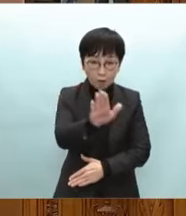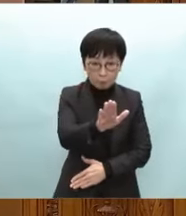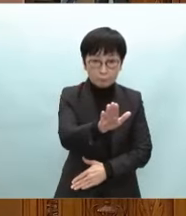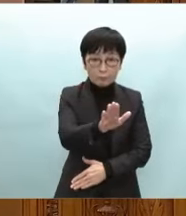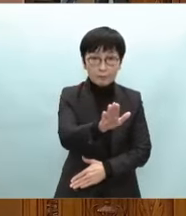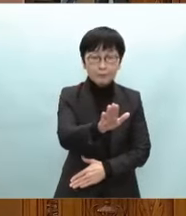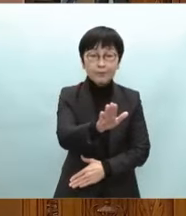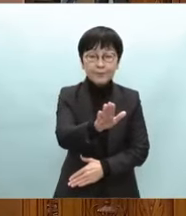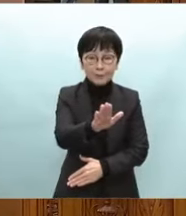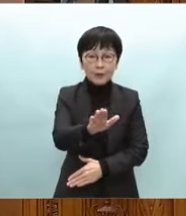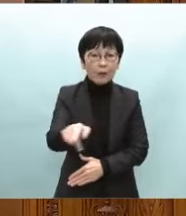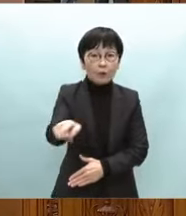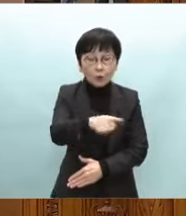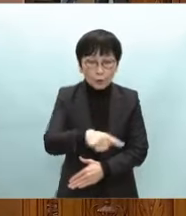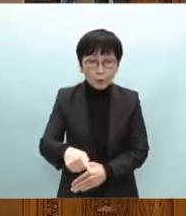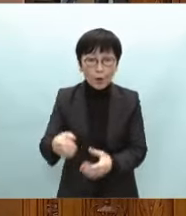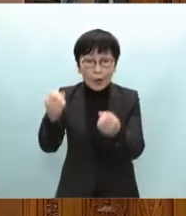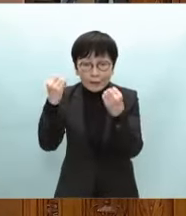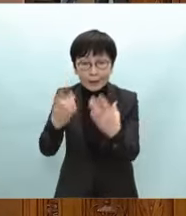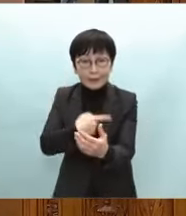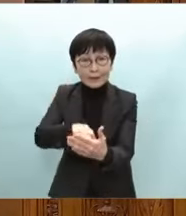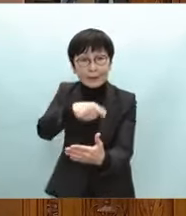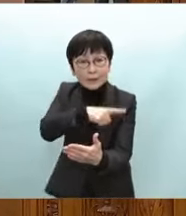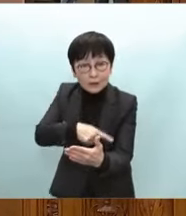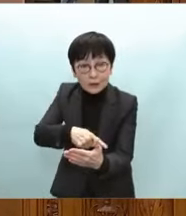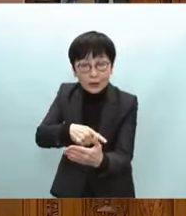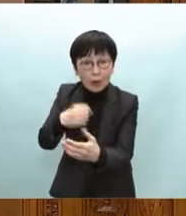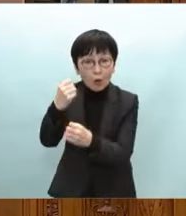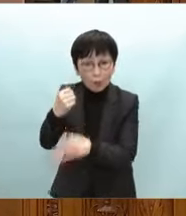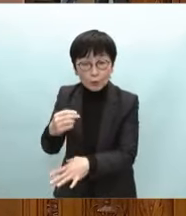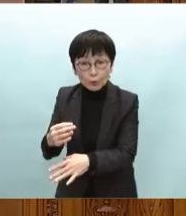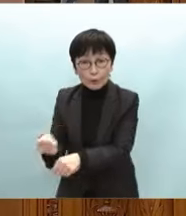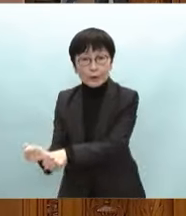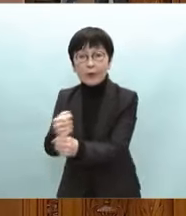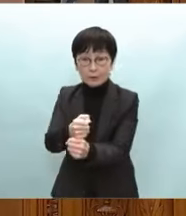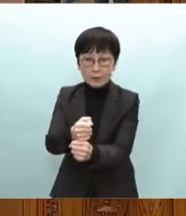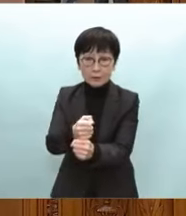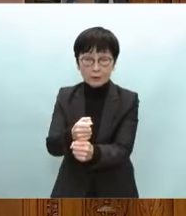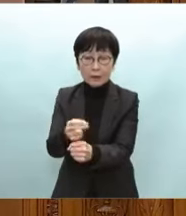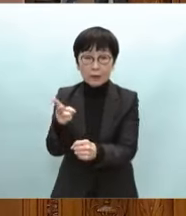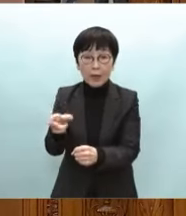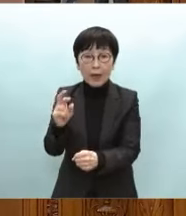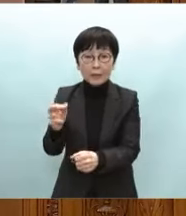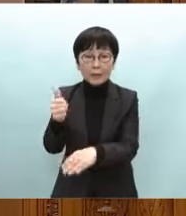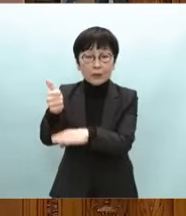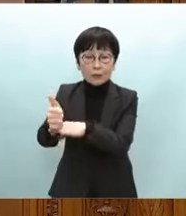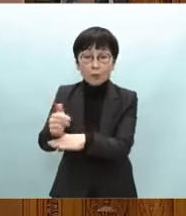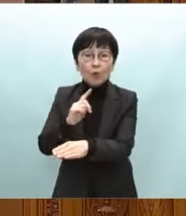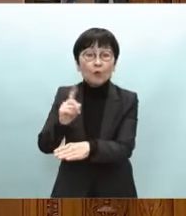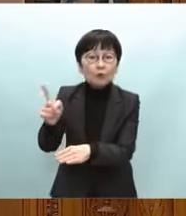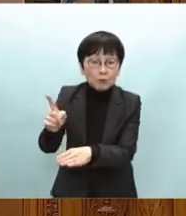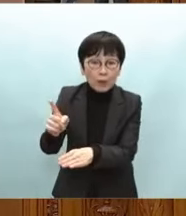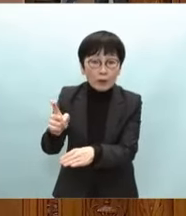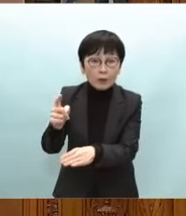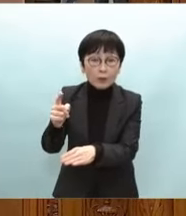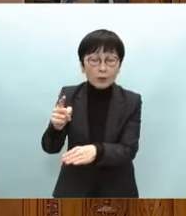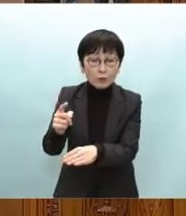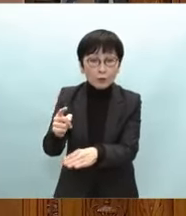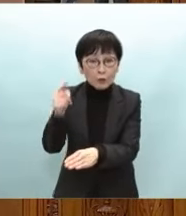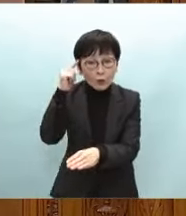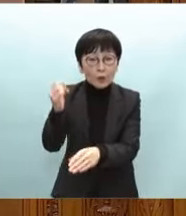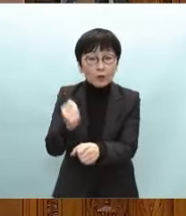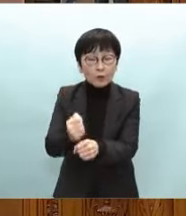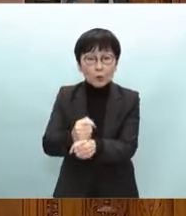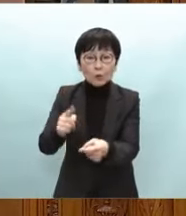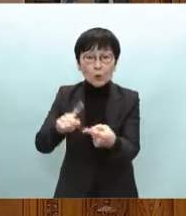これらを新たな力で再生し発生知事も提唱されている創造的復興に